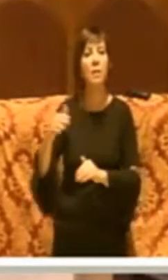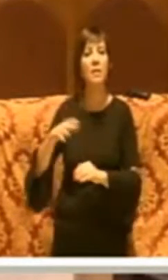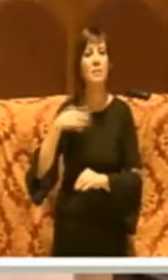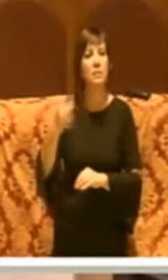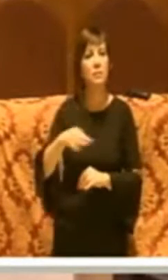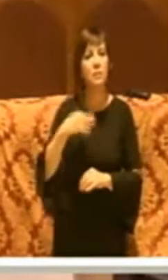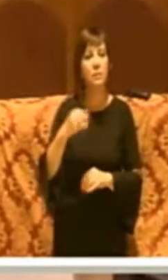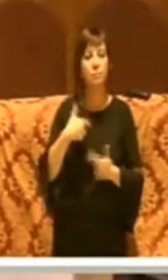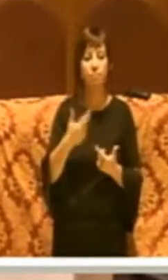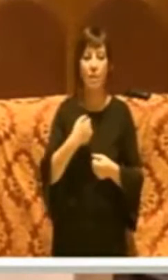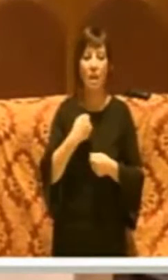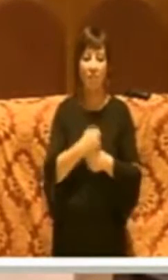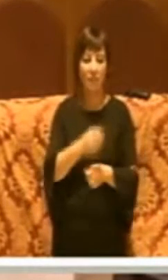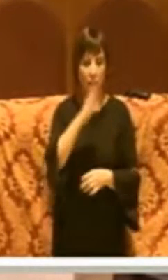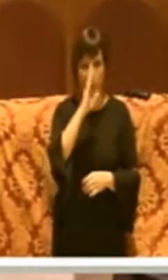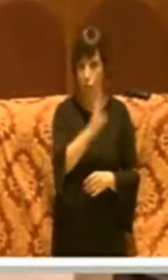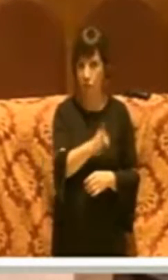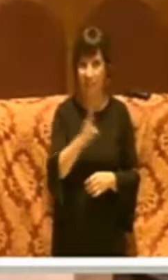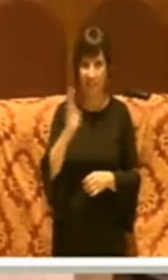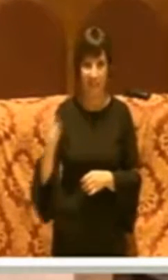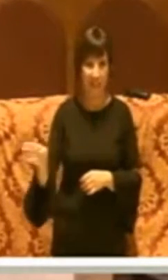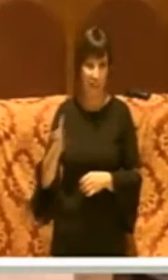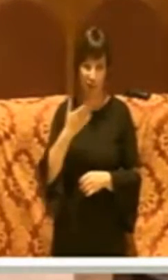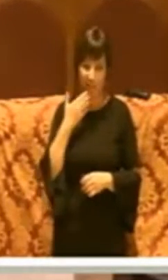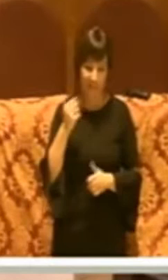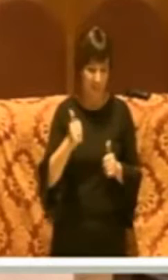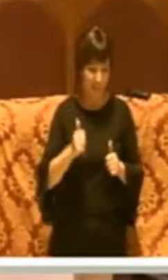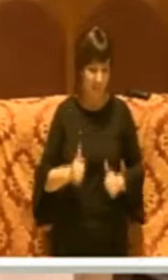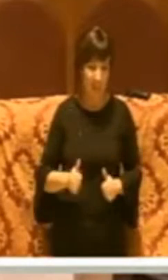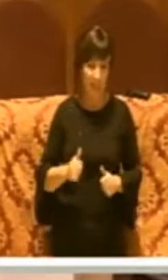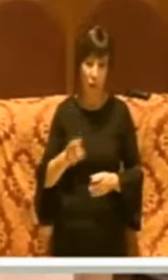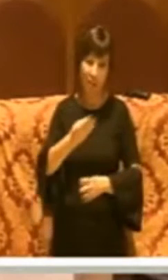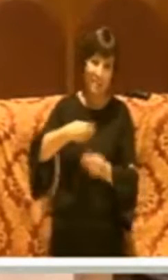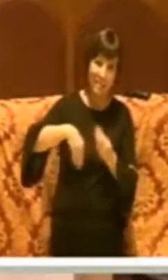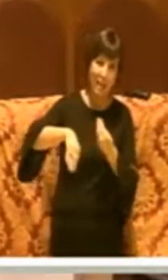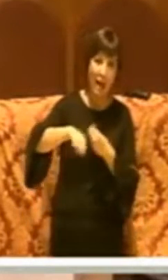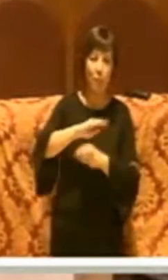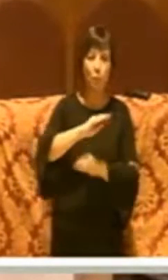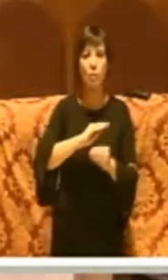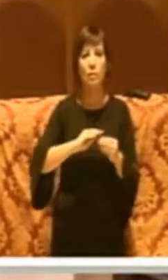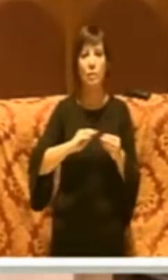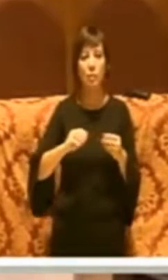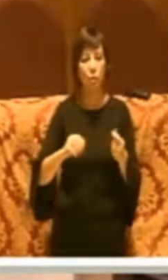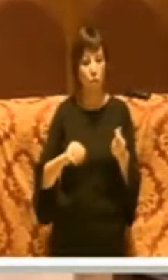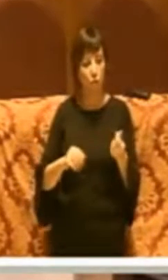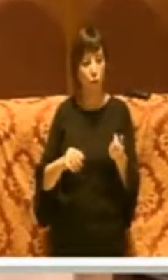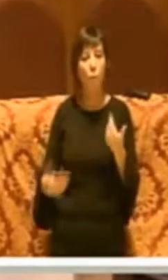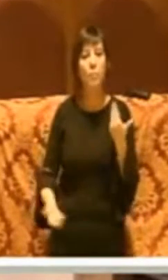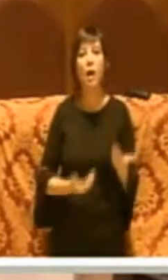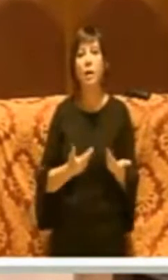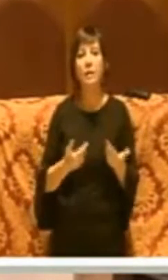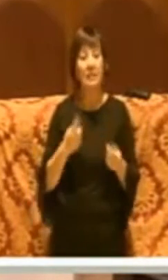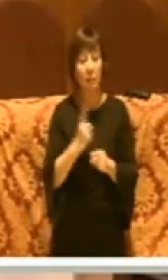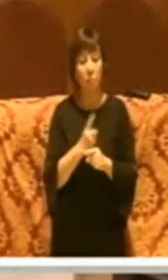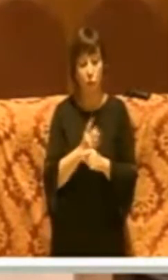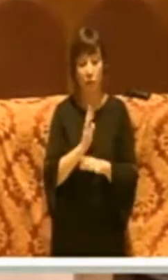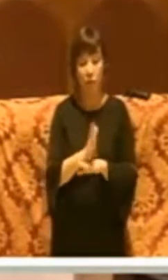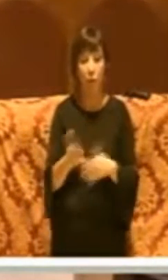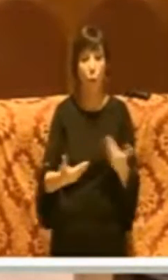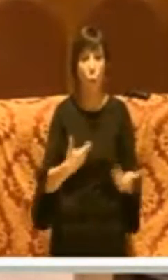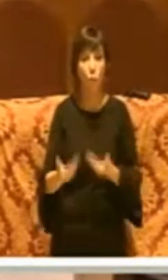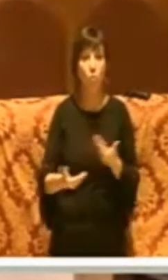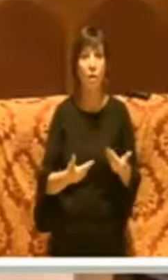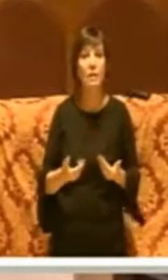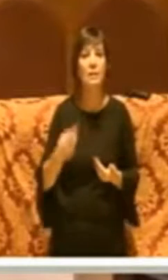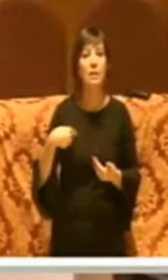dati in affidamento diretto con l'escamotage della somma urgenza, quella per cui noi siamo